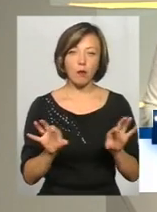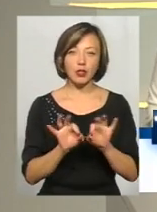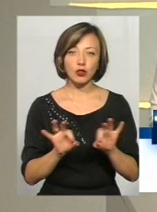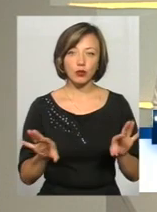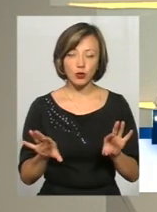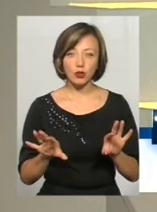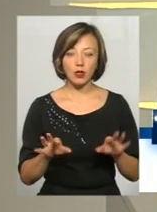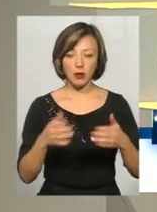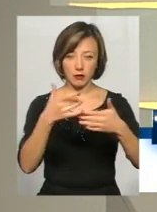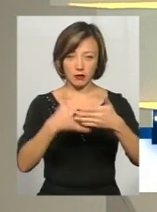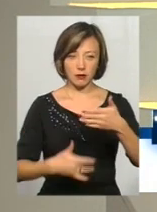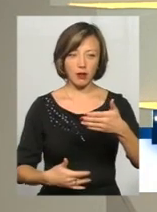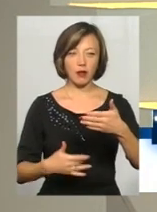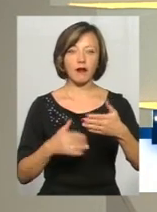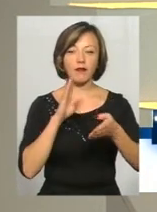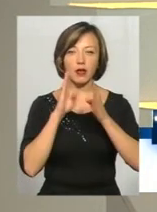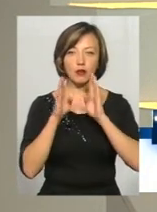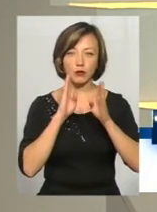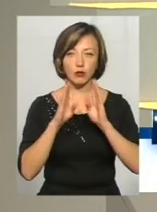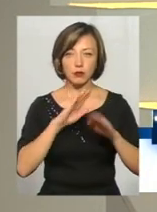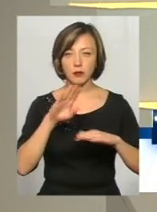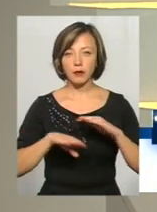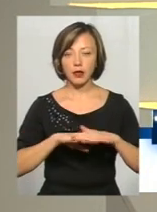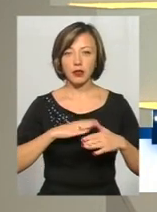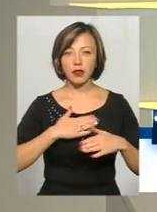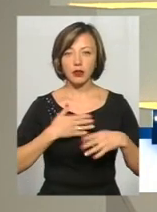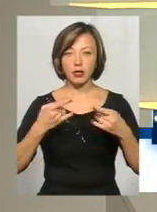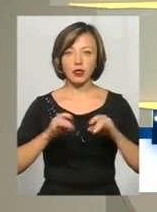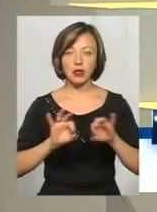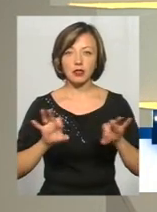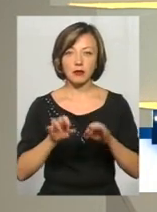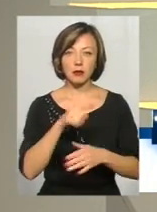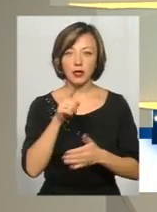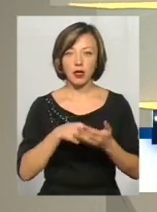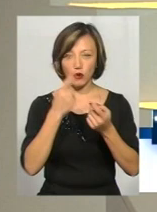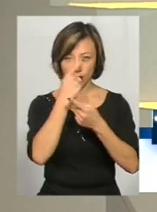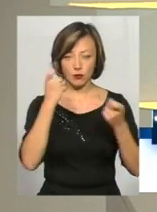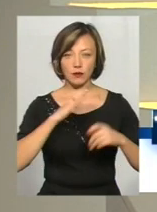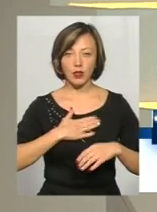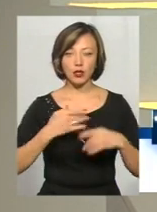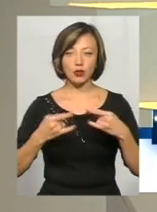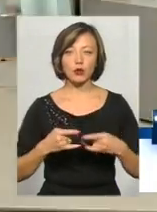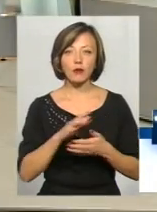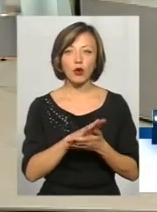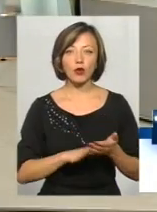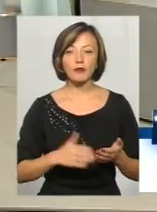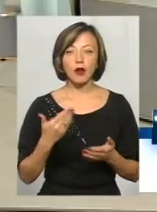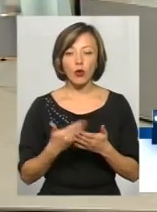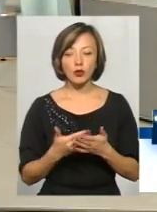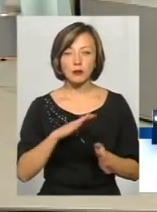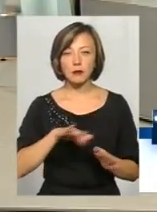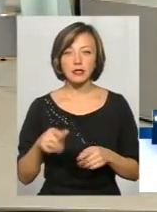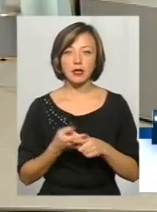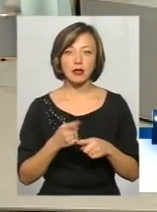у Фейсбуці під нашою трансляцією, ці питання будуть озвучені у нашій студії. А ми продовжуємо. Отож, після цього